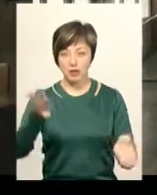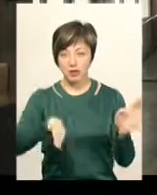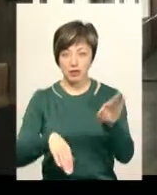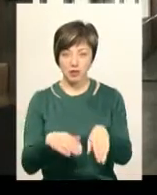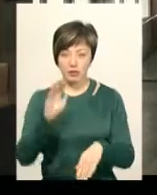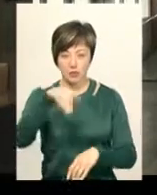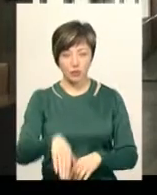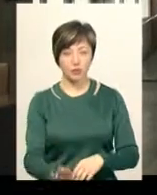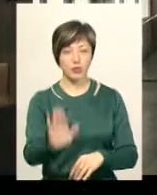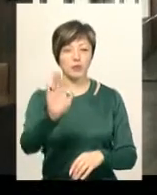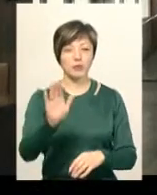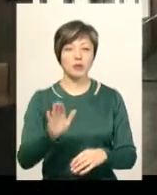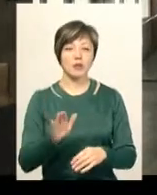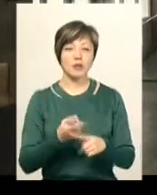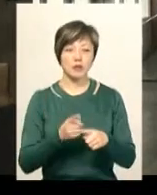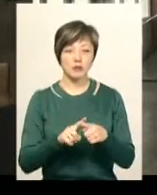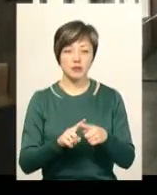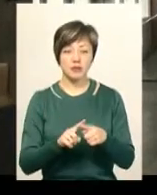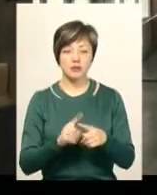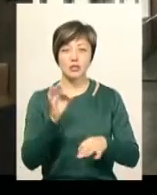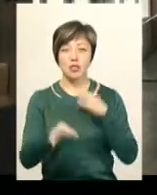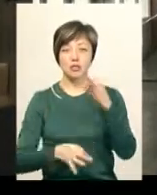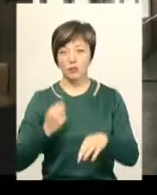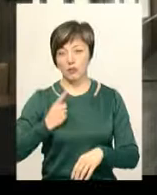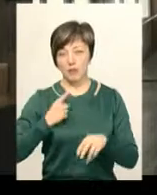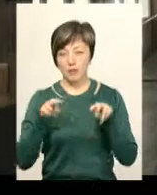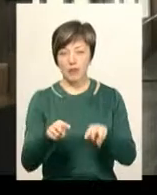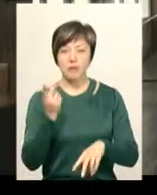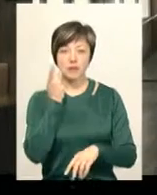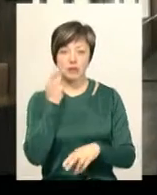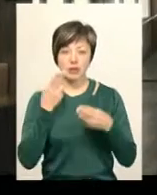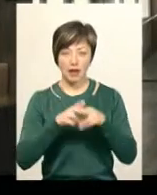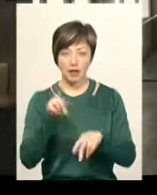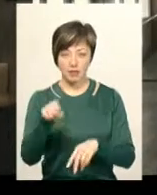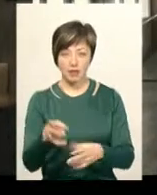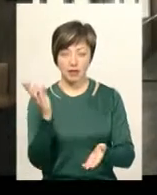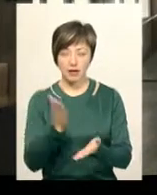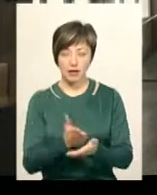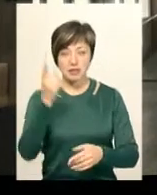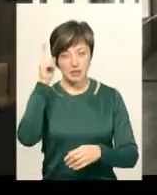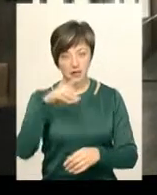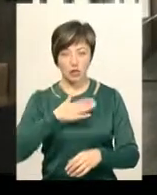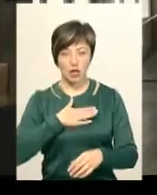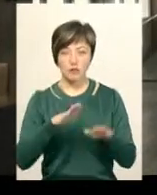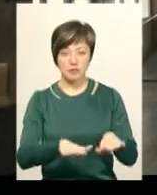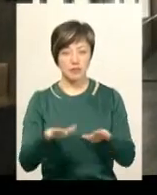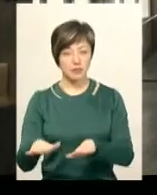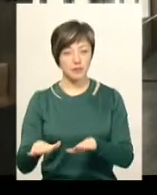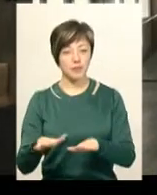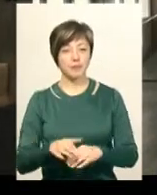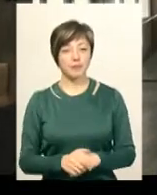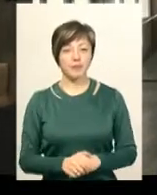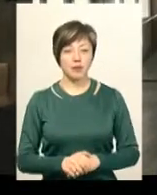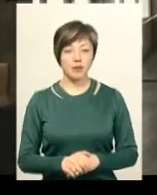круті спуски, підйоми, вони чергуються цілодобово, і там постійна техніка, і там ми знаємо наші ділянки. Ну,